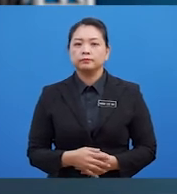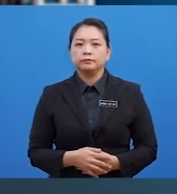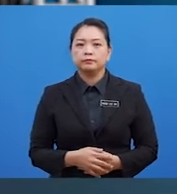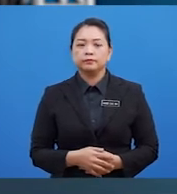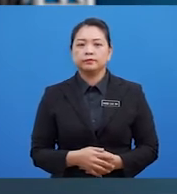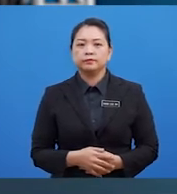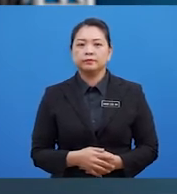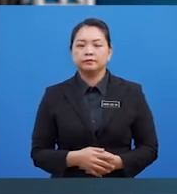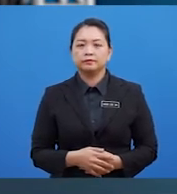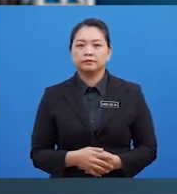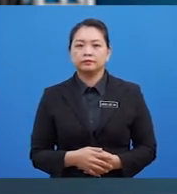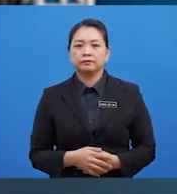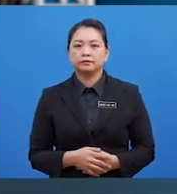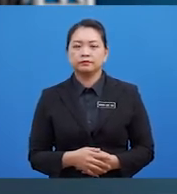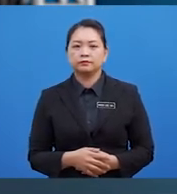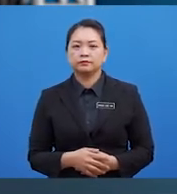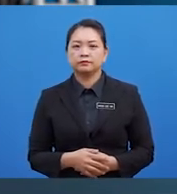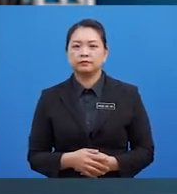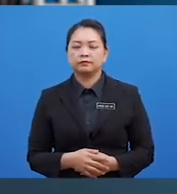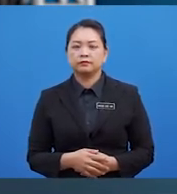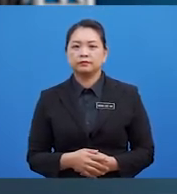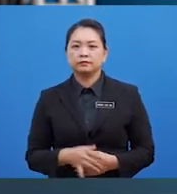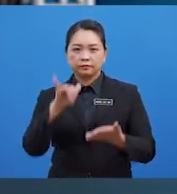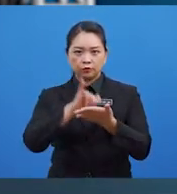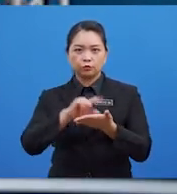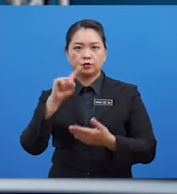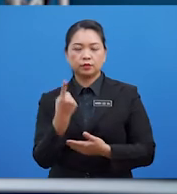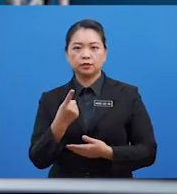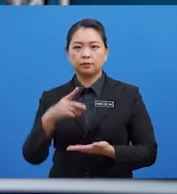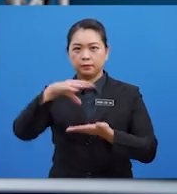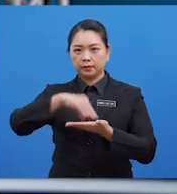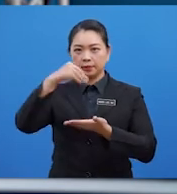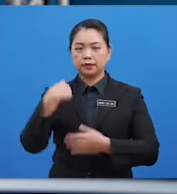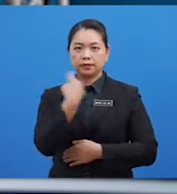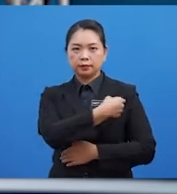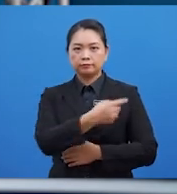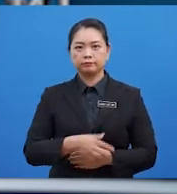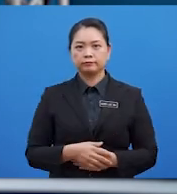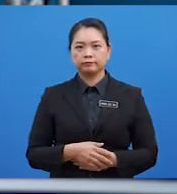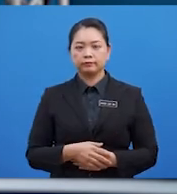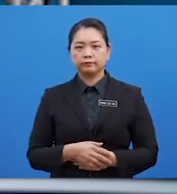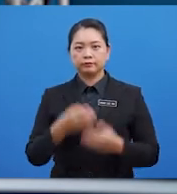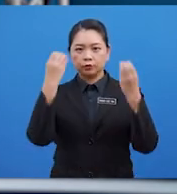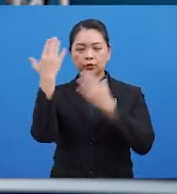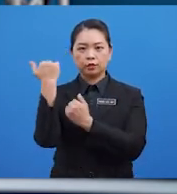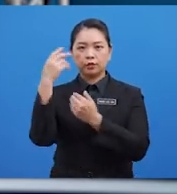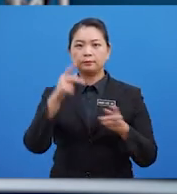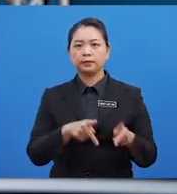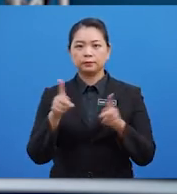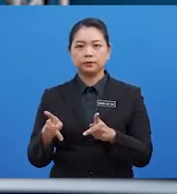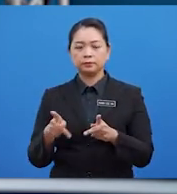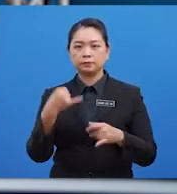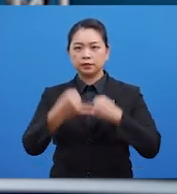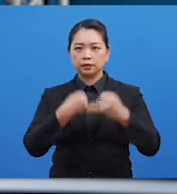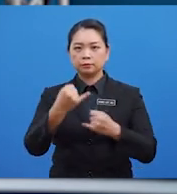Penerangan Mengenai Klasifikasi Dalam Kemahiran Untuk Sekian Saja Sesi Pembelajaran Kita Saya